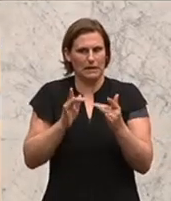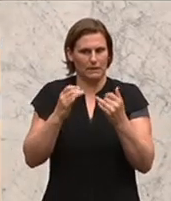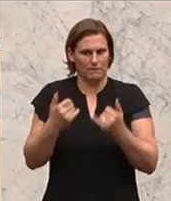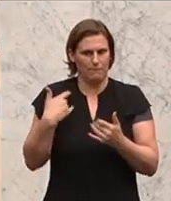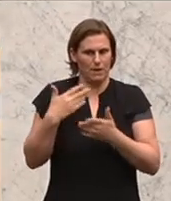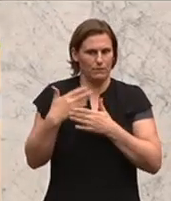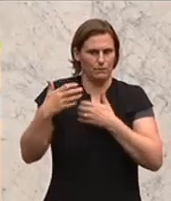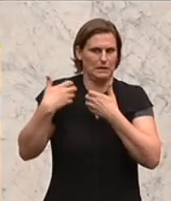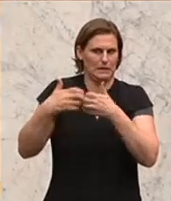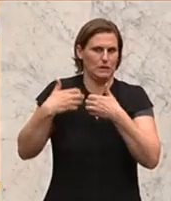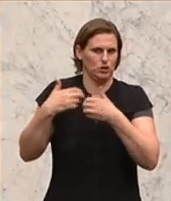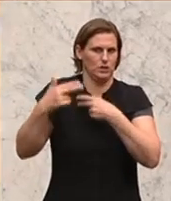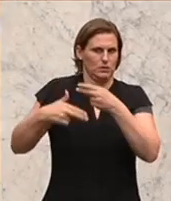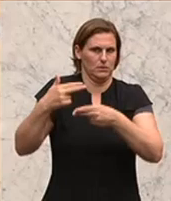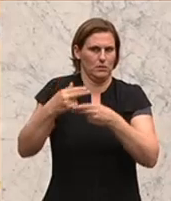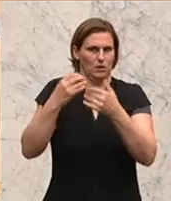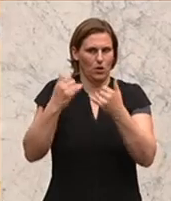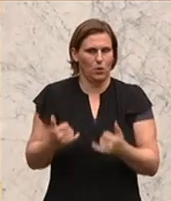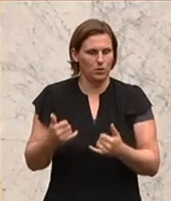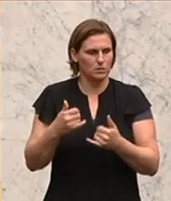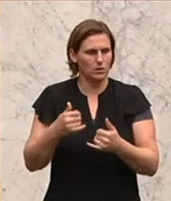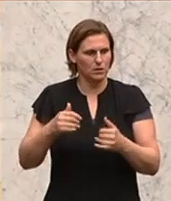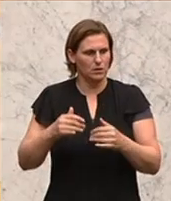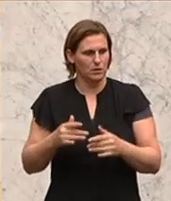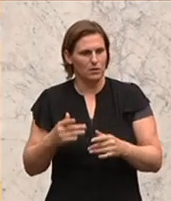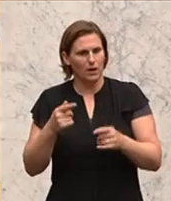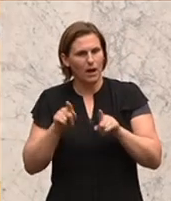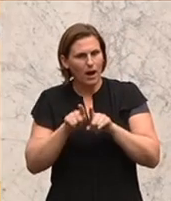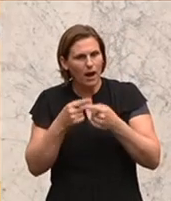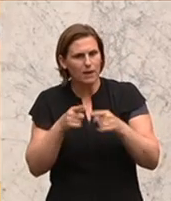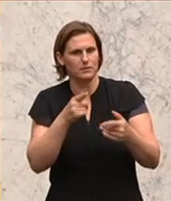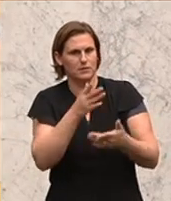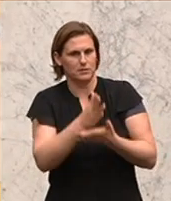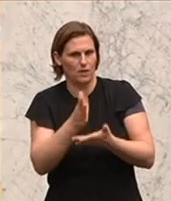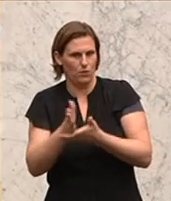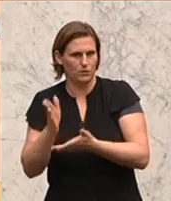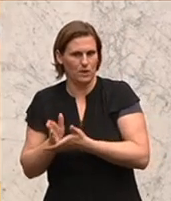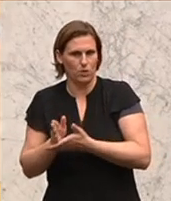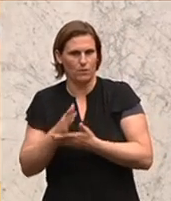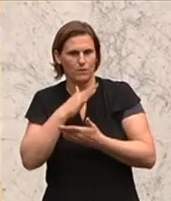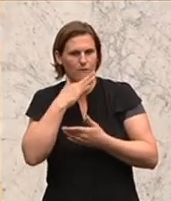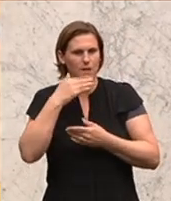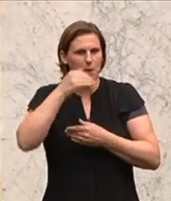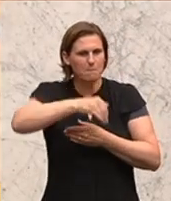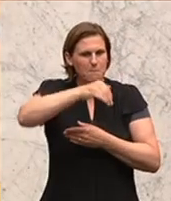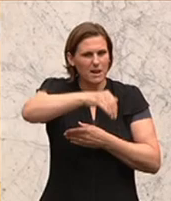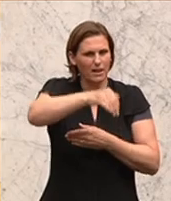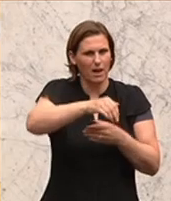sie historisch einmal gewesen ist. Sie verteilen heutzutage von unten nach oben. Wenn Sie Milliardensumme nennen, die die